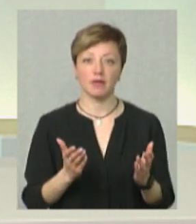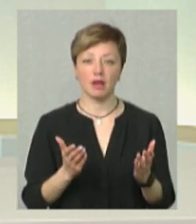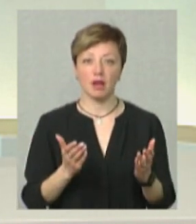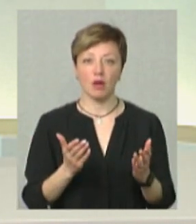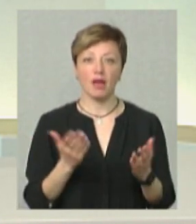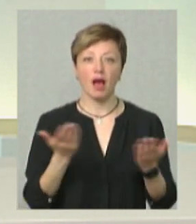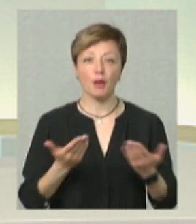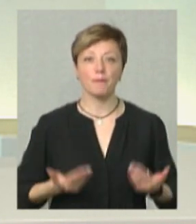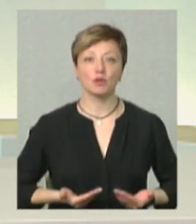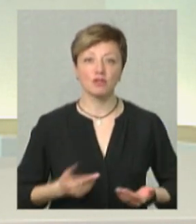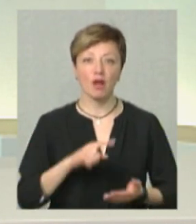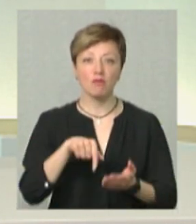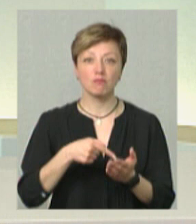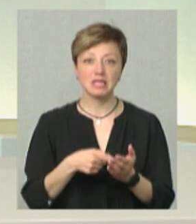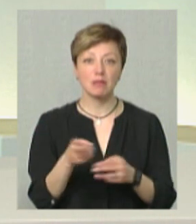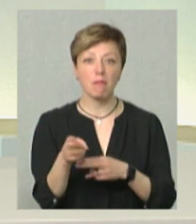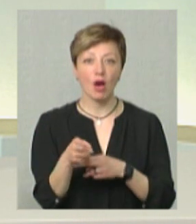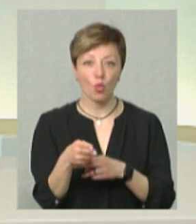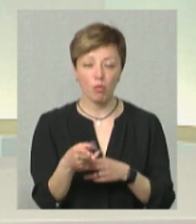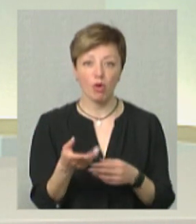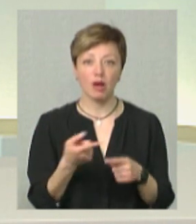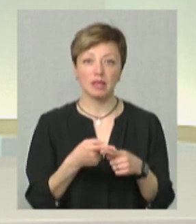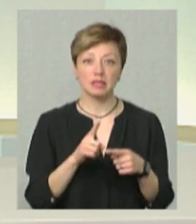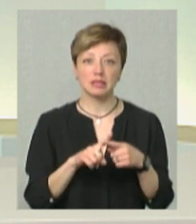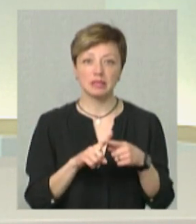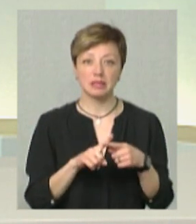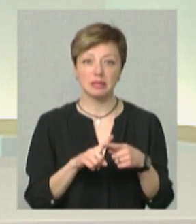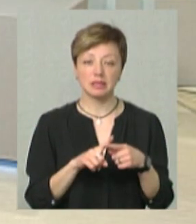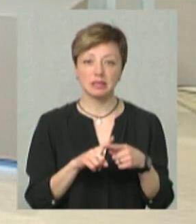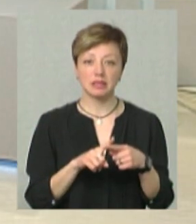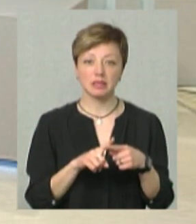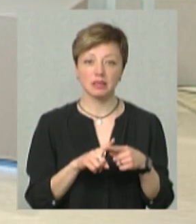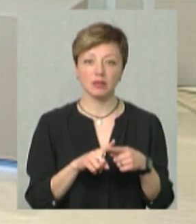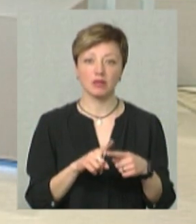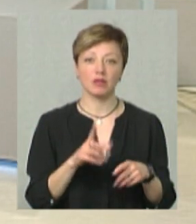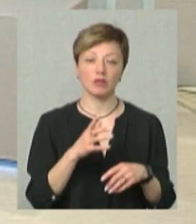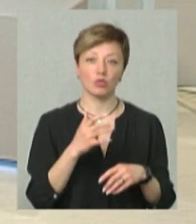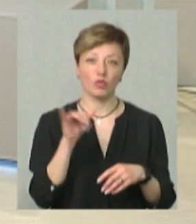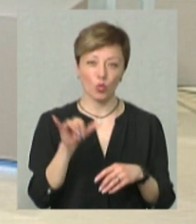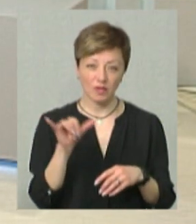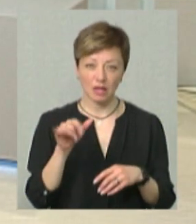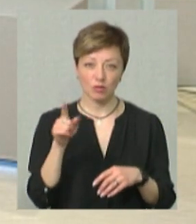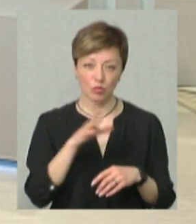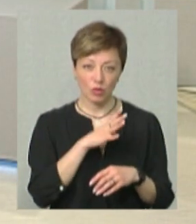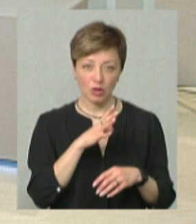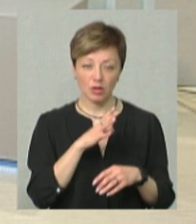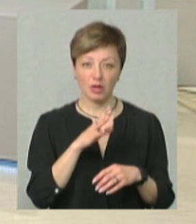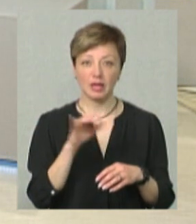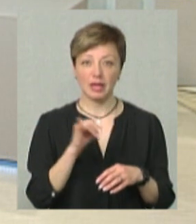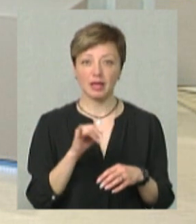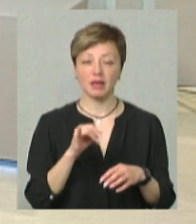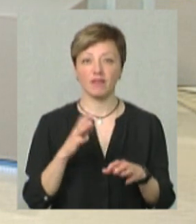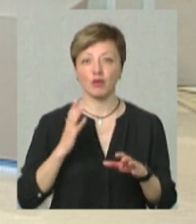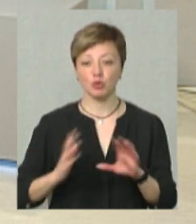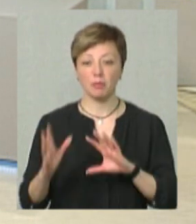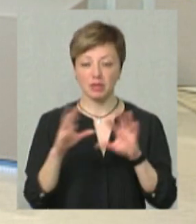котрі проживали в місті Маріуполі. Це вищі, котрі у нас були, та також вищі на переселенці. І ми